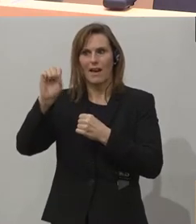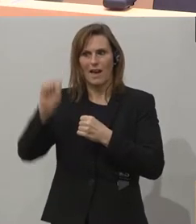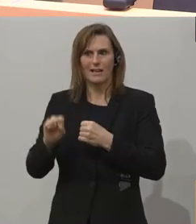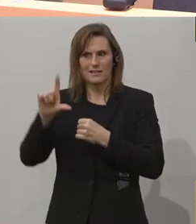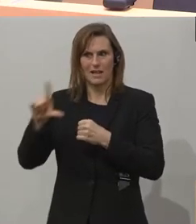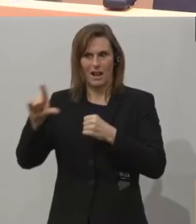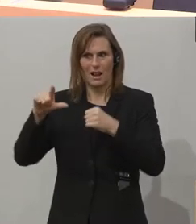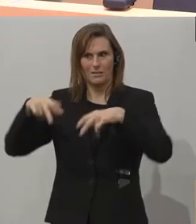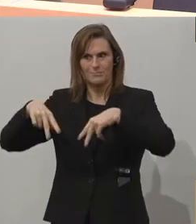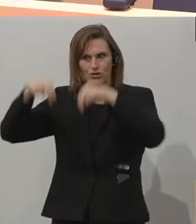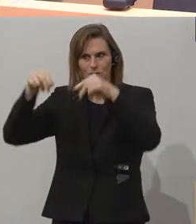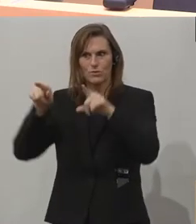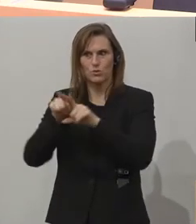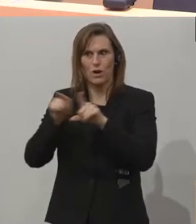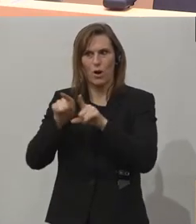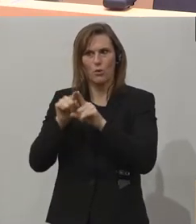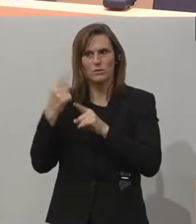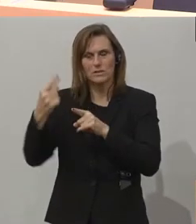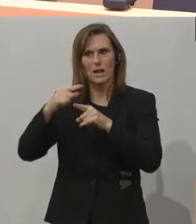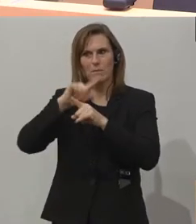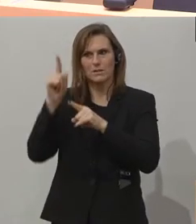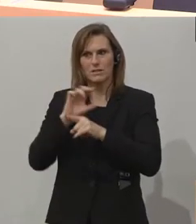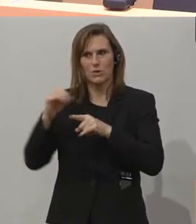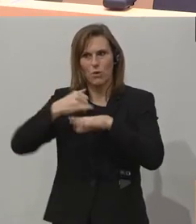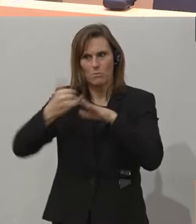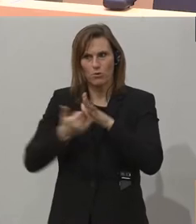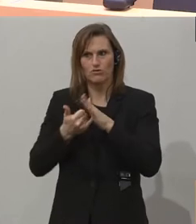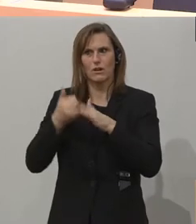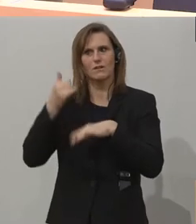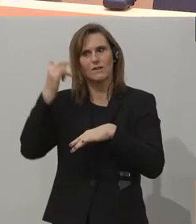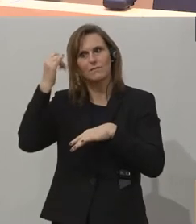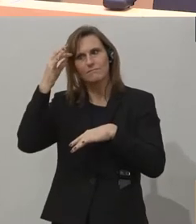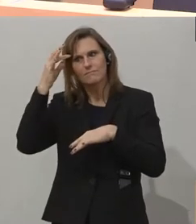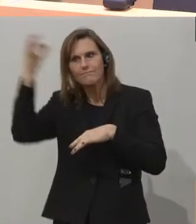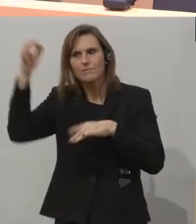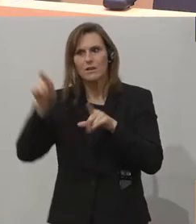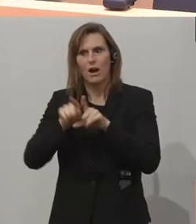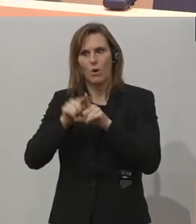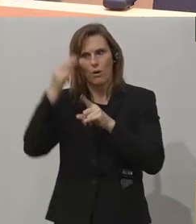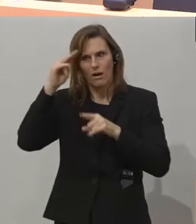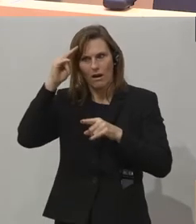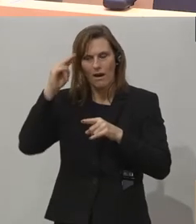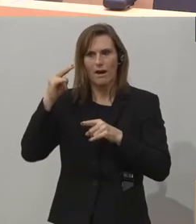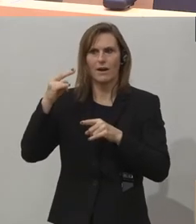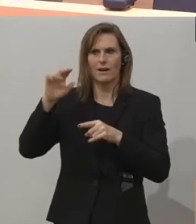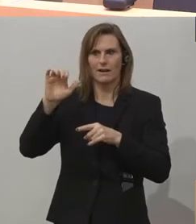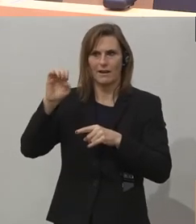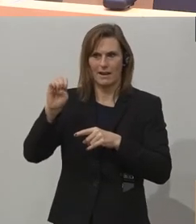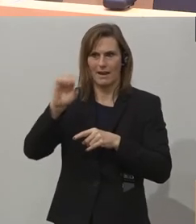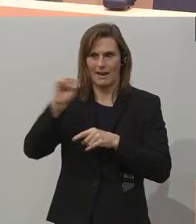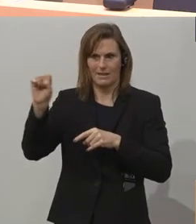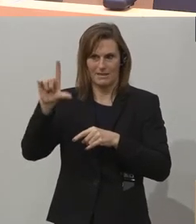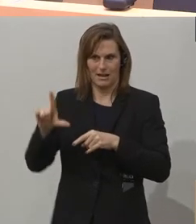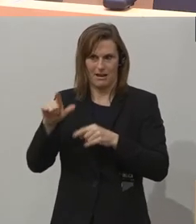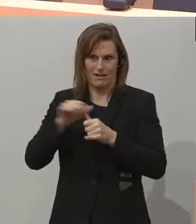-Project-Initiativen, also auch mitverantwortlich für all das, was heute passiert, Kommerzialrat Martin Essel, herzlich willkommen.